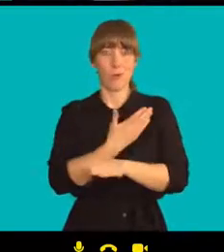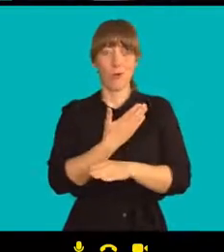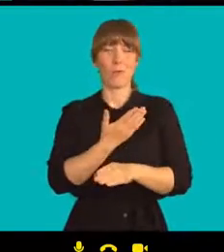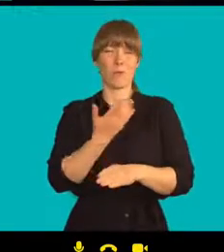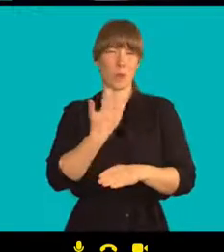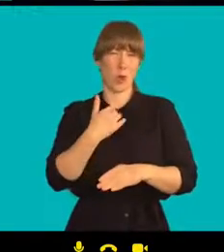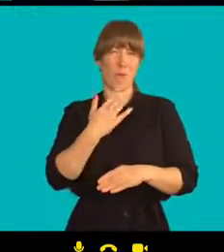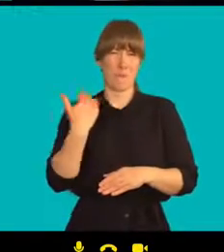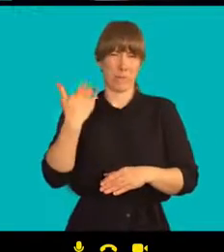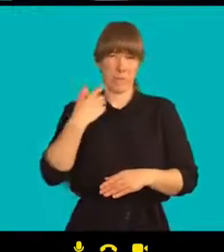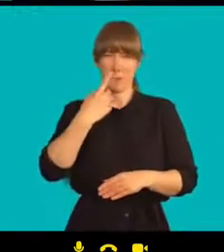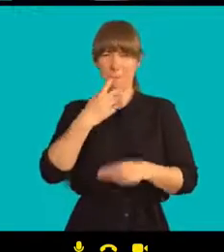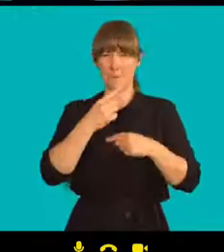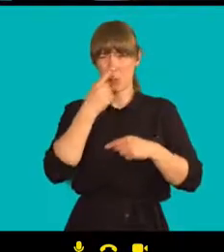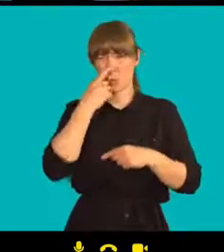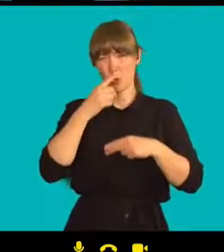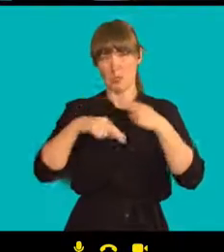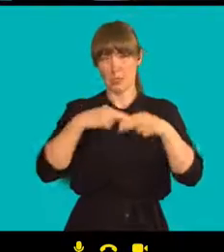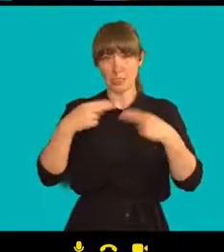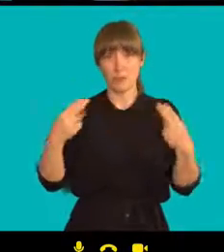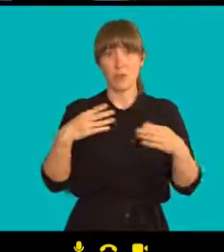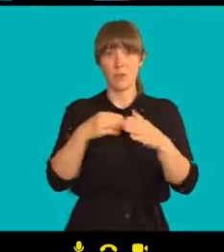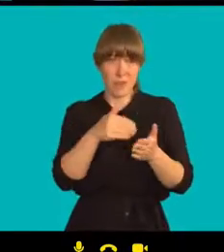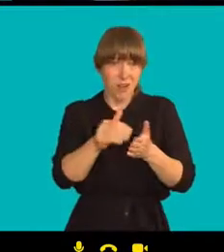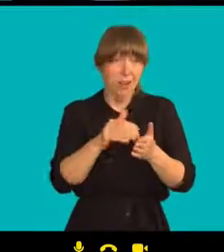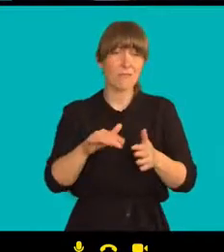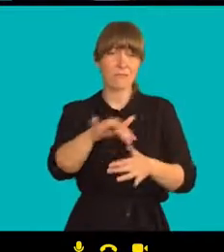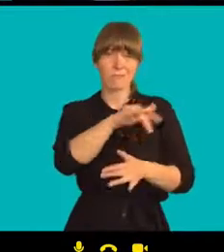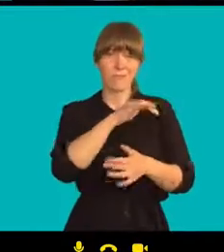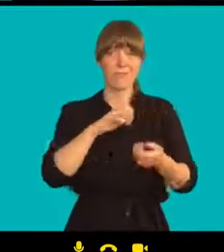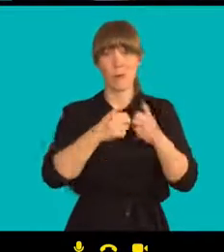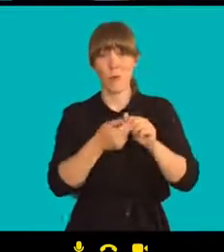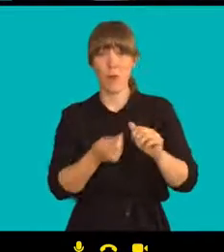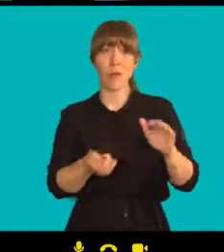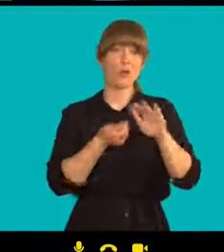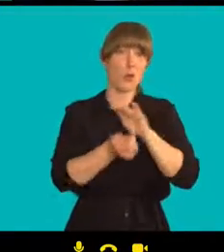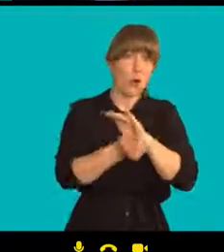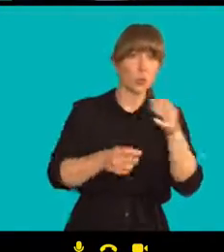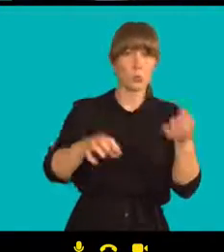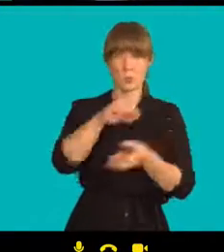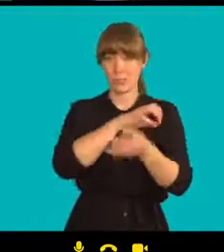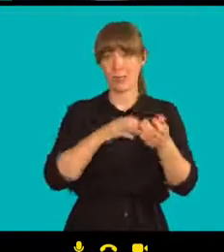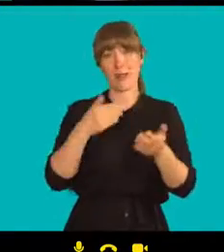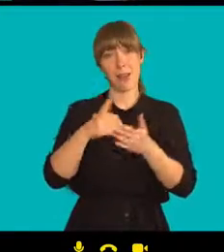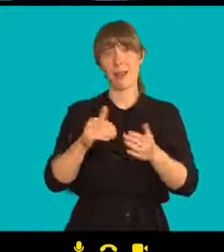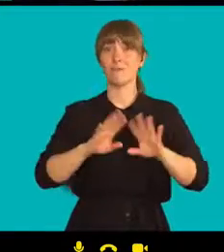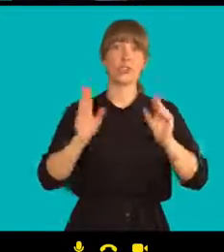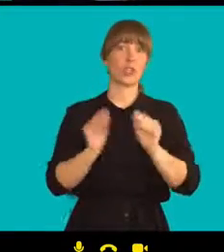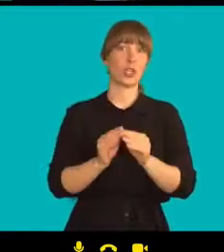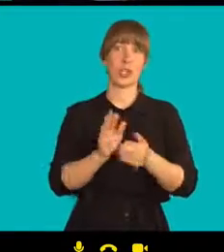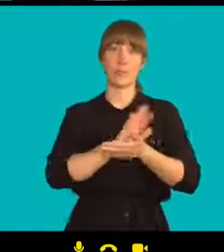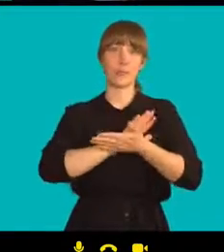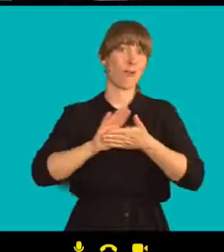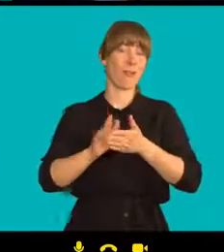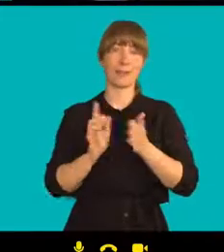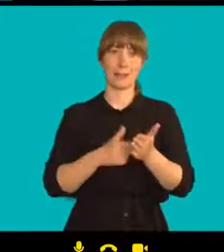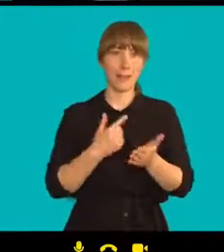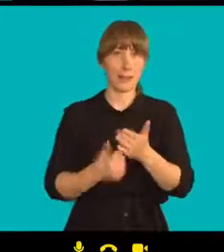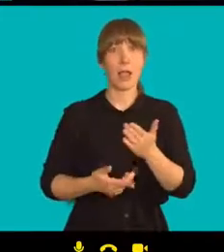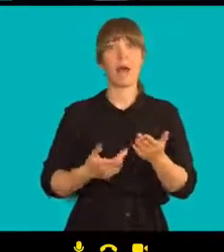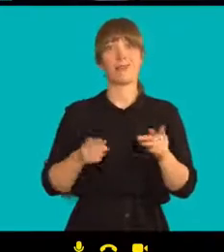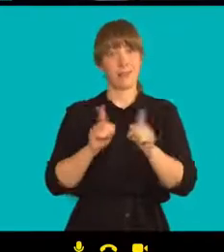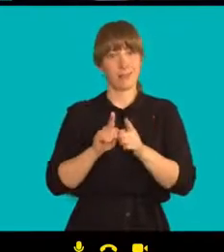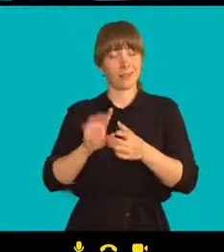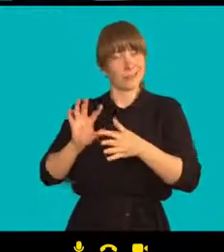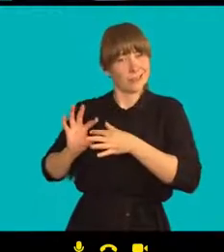řeší své problémy s korupcí, s řadou věcí a vlastně se nevyměnila možná ze své vlastní